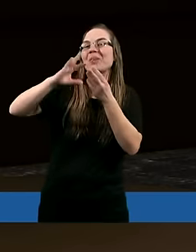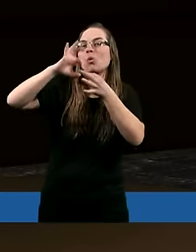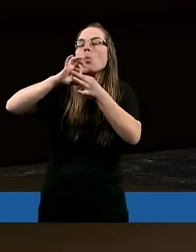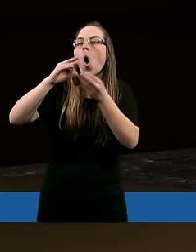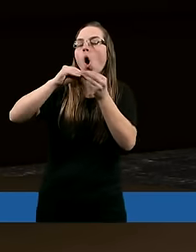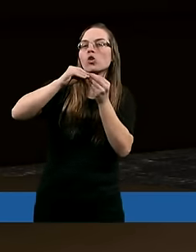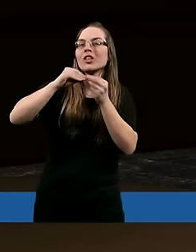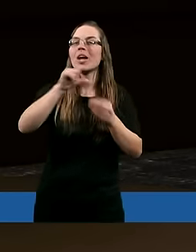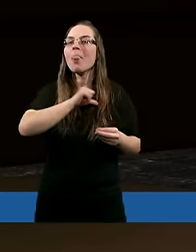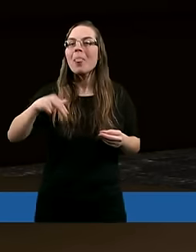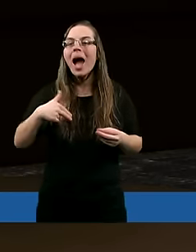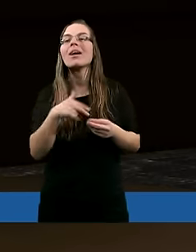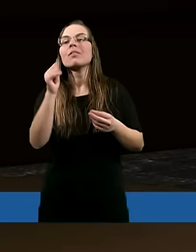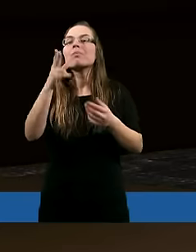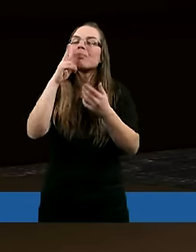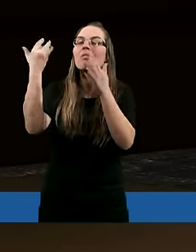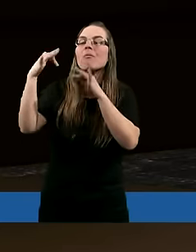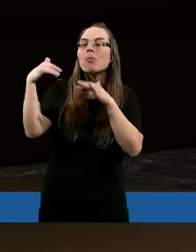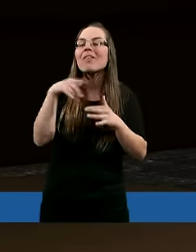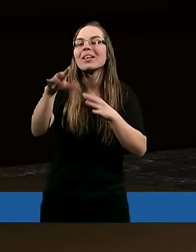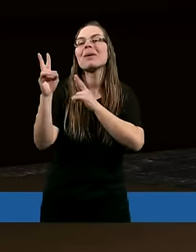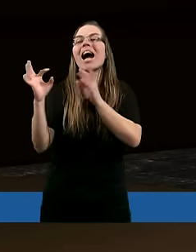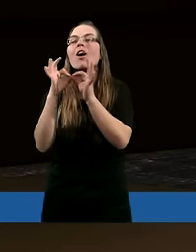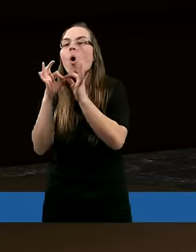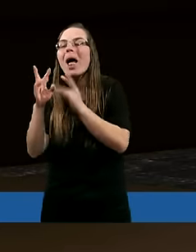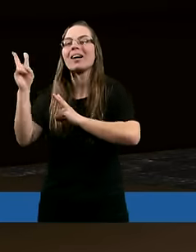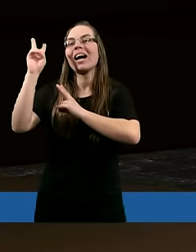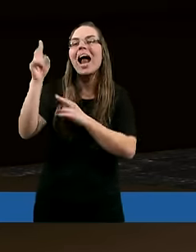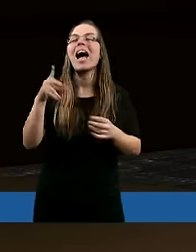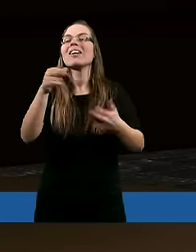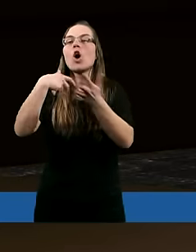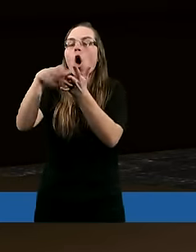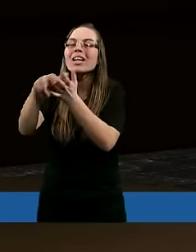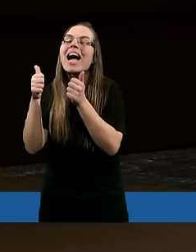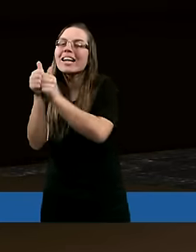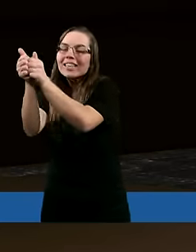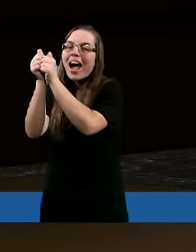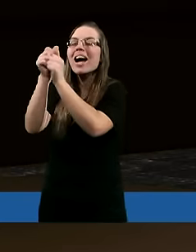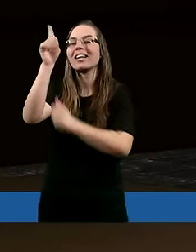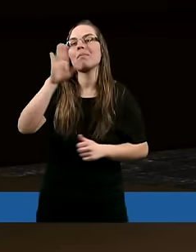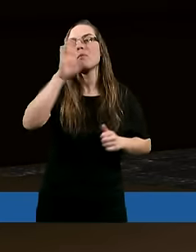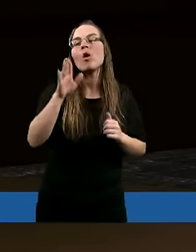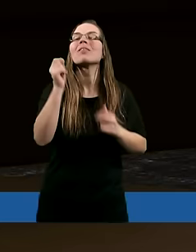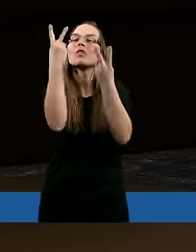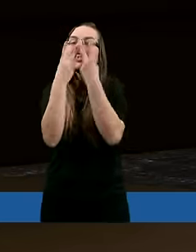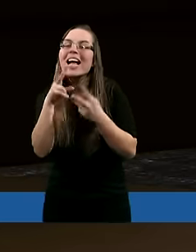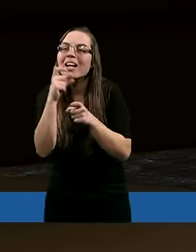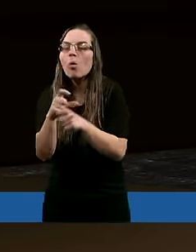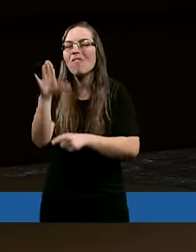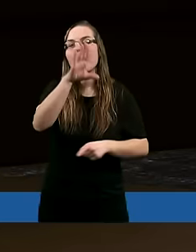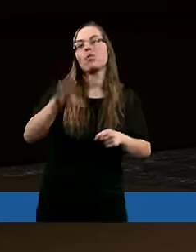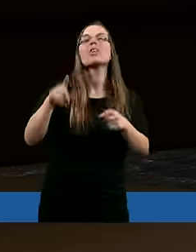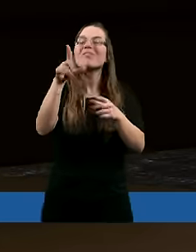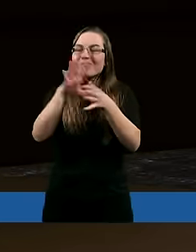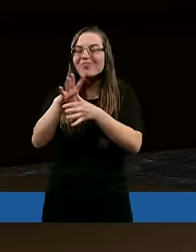wtedy pod wpływem właśnie tych relacji codziennych z Jezusem, chodzenia z Nim, przede wszystkim czytania Słowa Bożego,